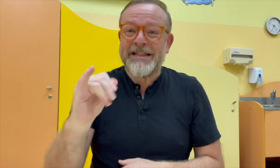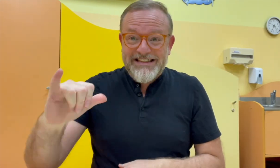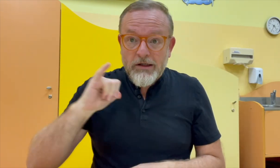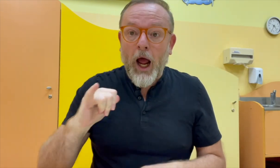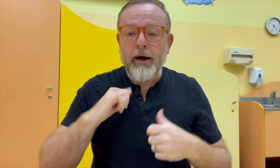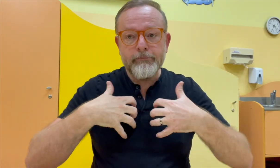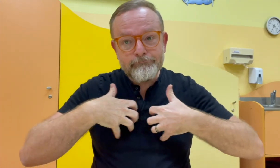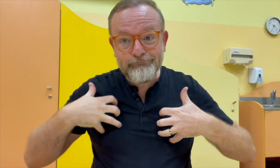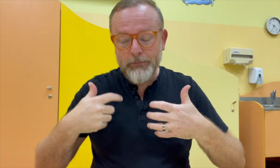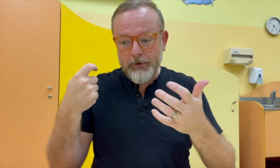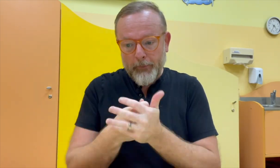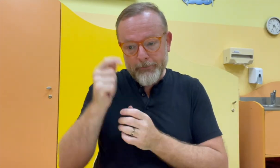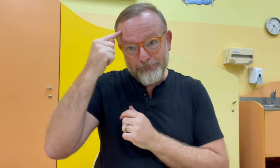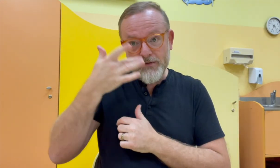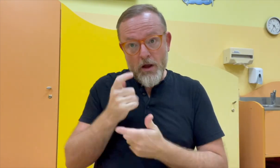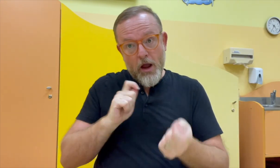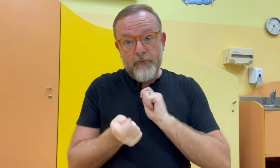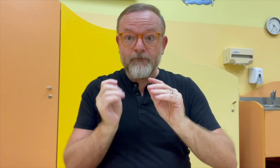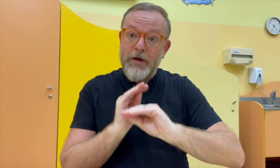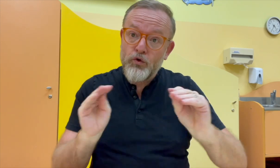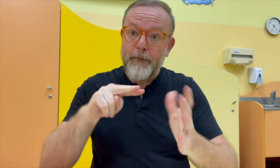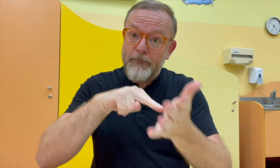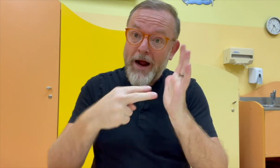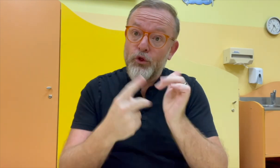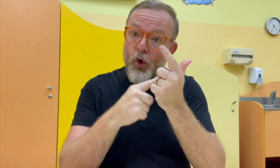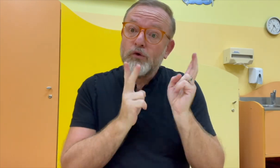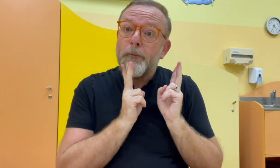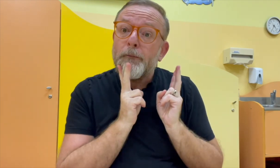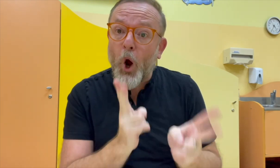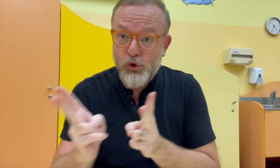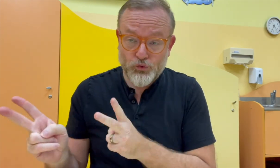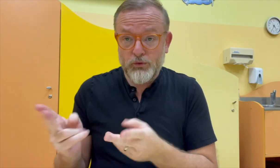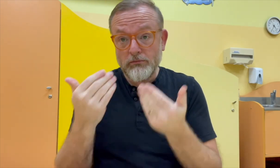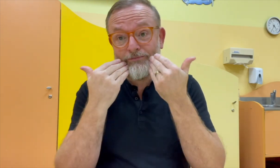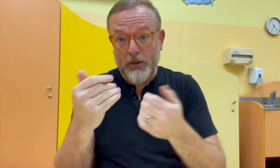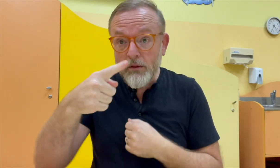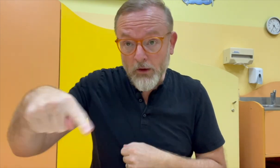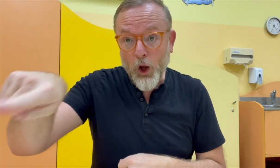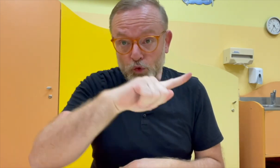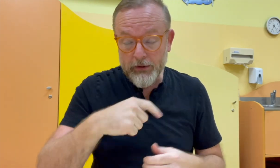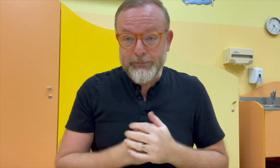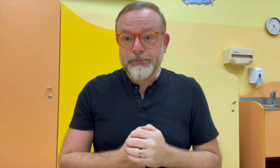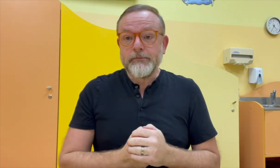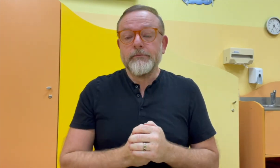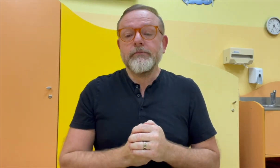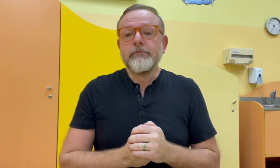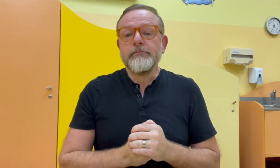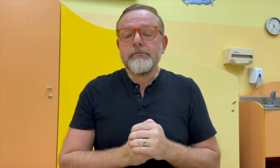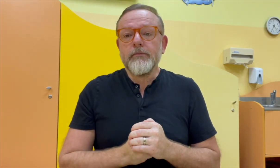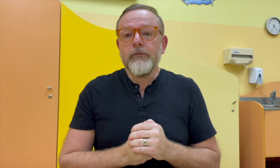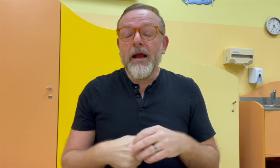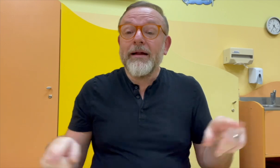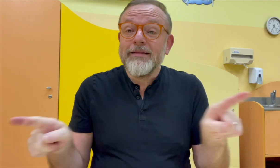poděkovat všem vám dnešním účastníkům za to, že máte zájem a chcete se vzdělávat a chcete se zlepšovat a hledáte nové možnosti.